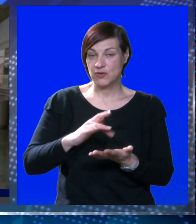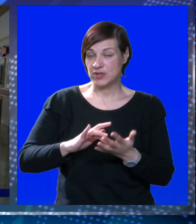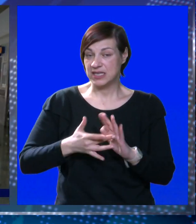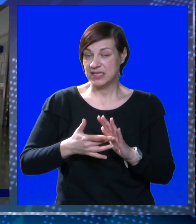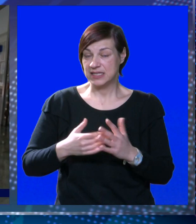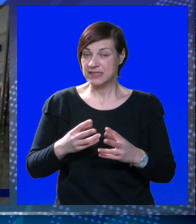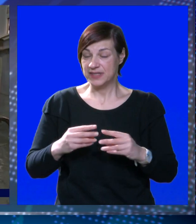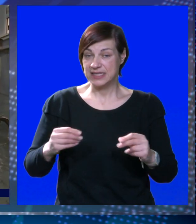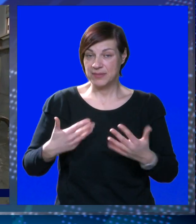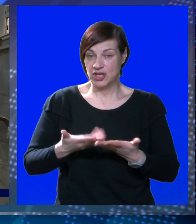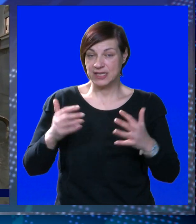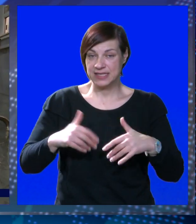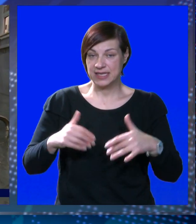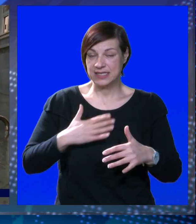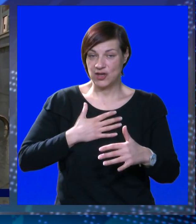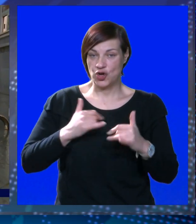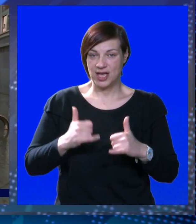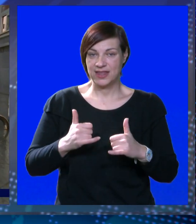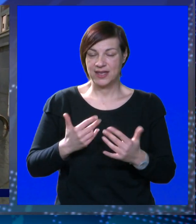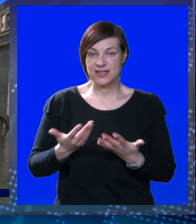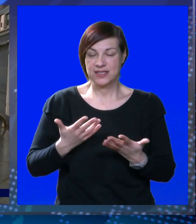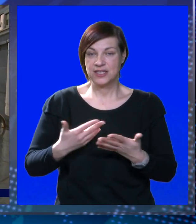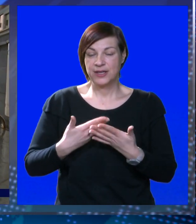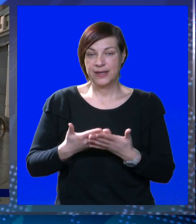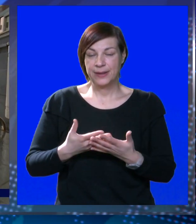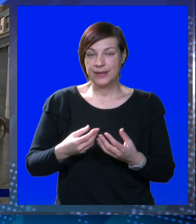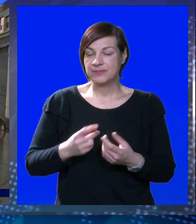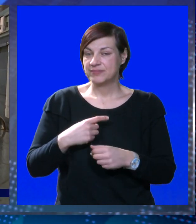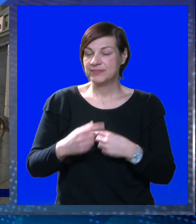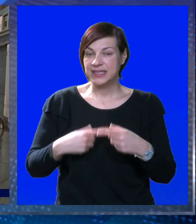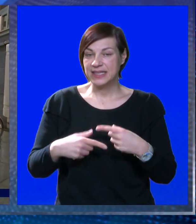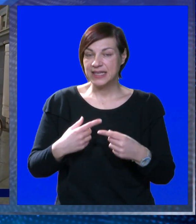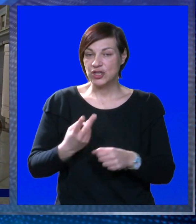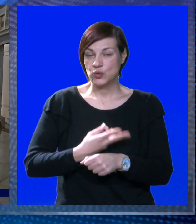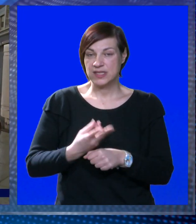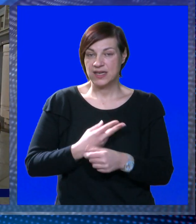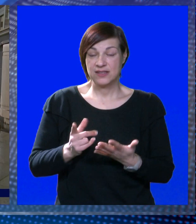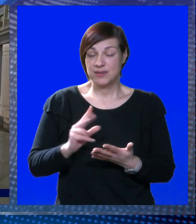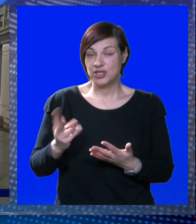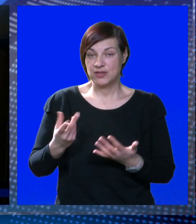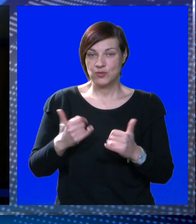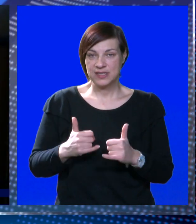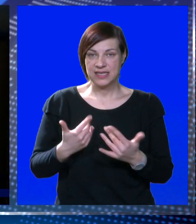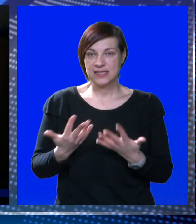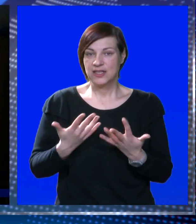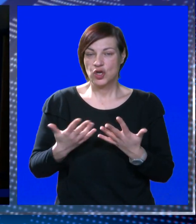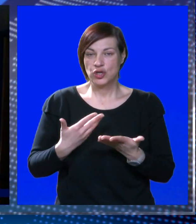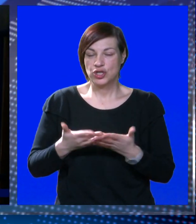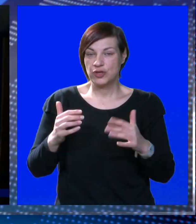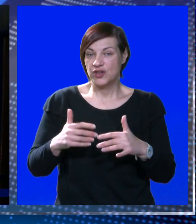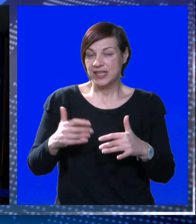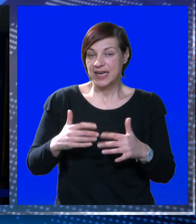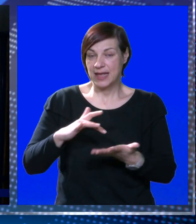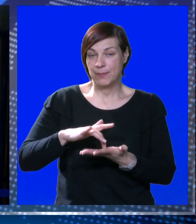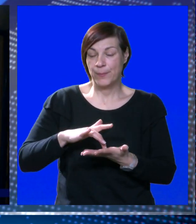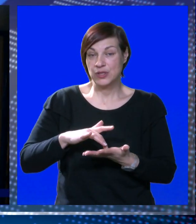dolazi svi krajeva i onda kisne. Evo kao i ja, denas. Šta bi proporučio? A hitnu sanaciju, nema šta drugo. Za sada. Koliko će